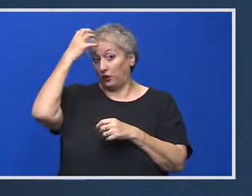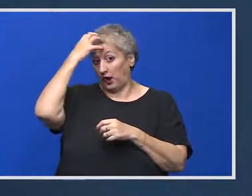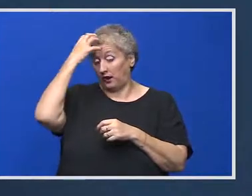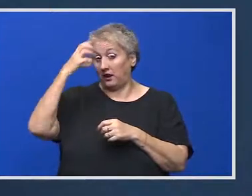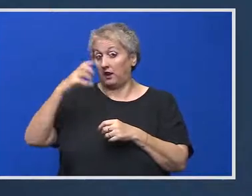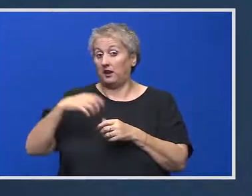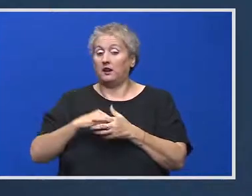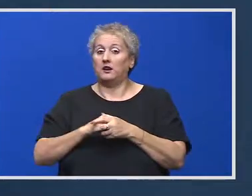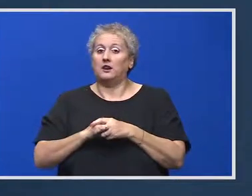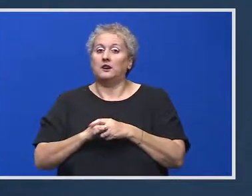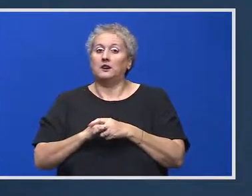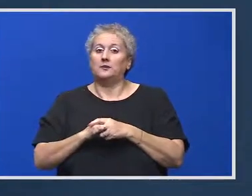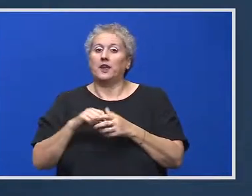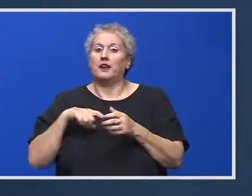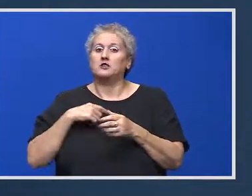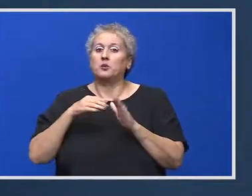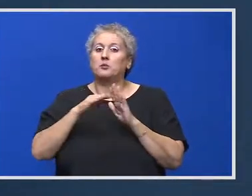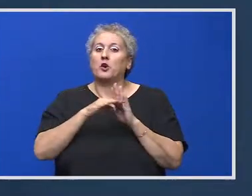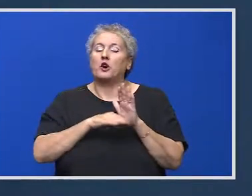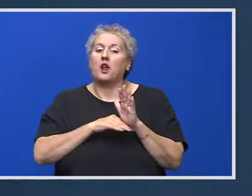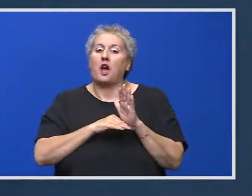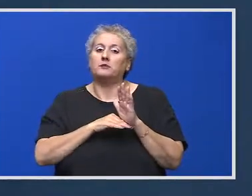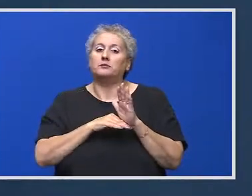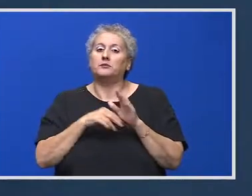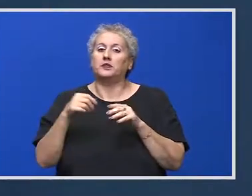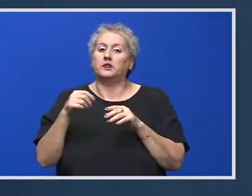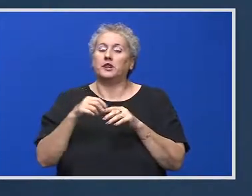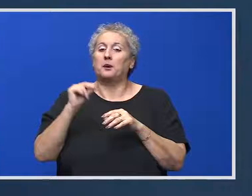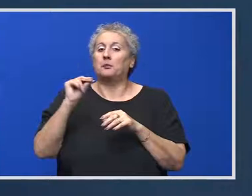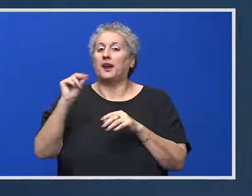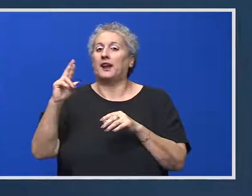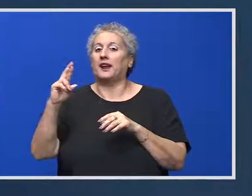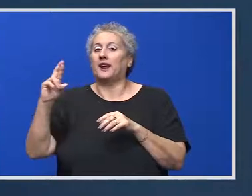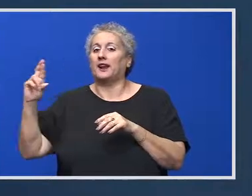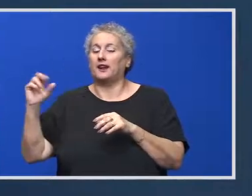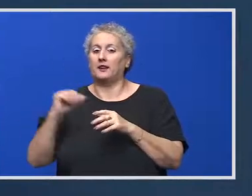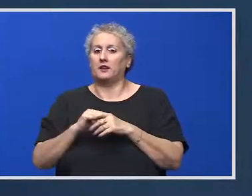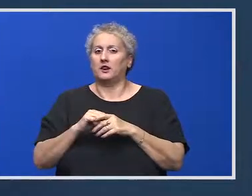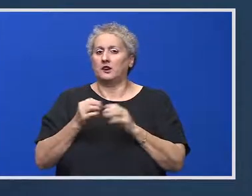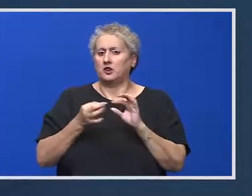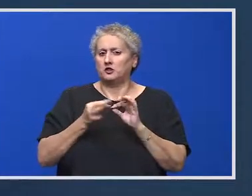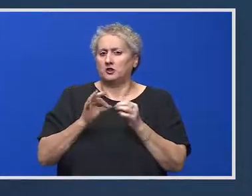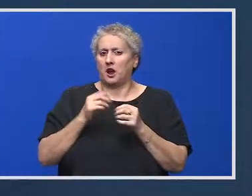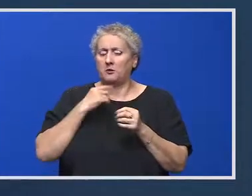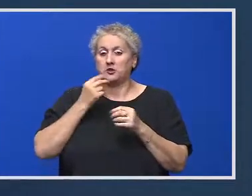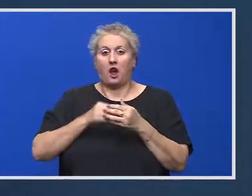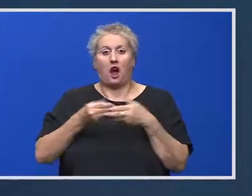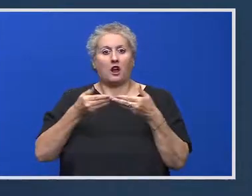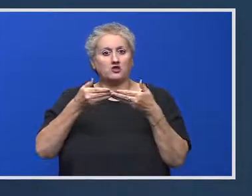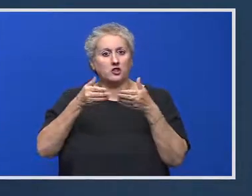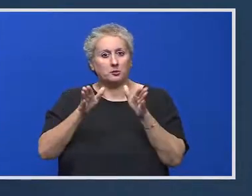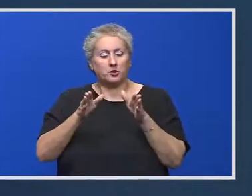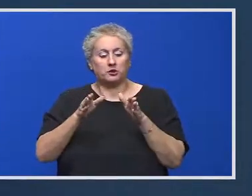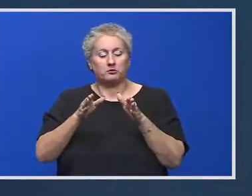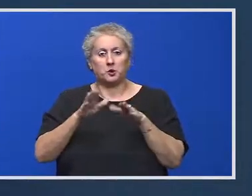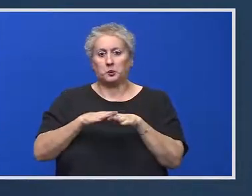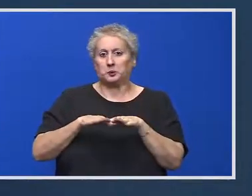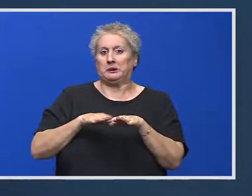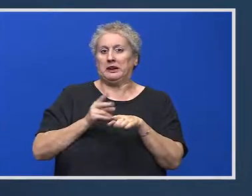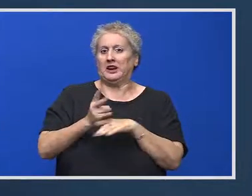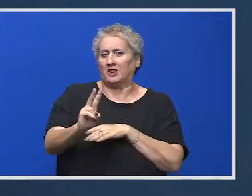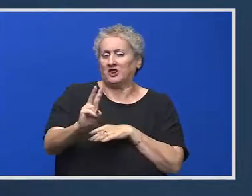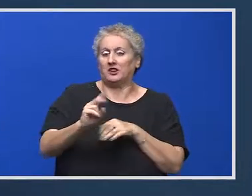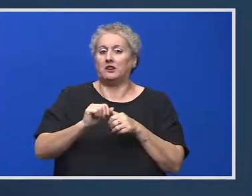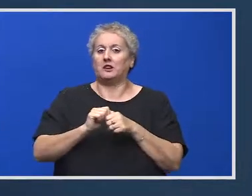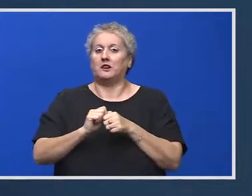E asumată nu doar în programul de guvernare, este asumată și în PNRR. Această reformă a justiției a debutat, iată însă, cu stângul, primul pas,